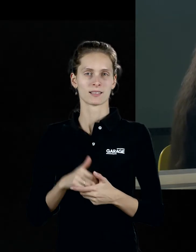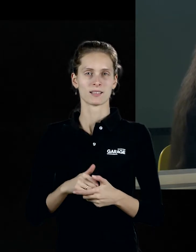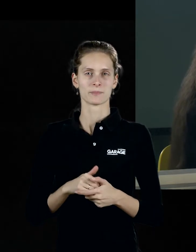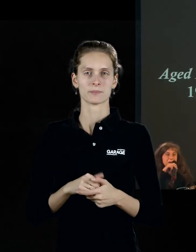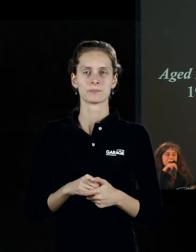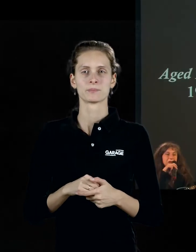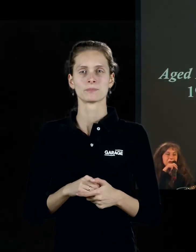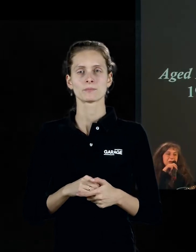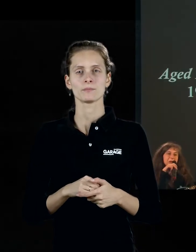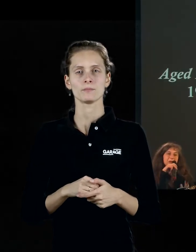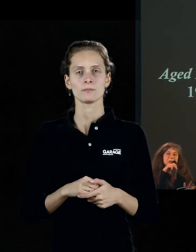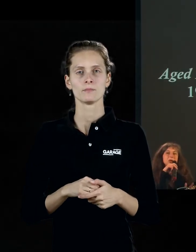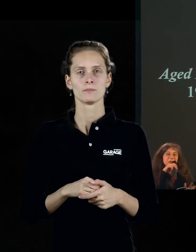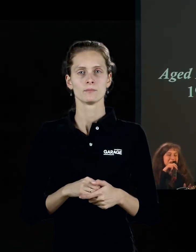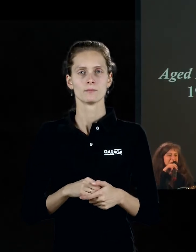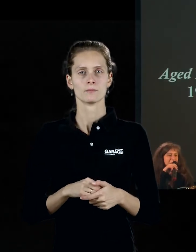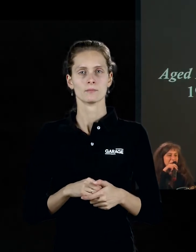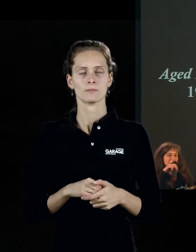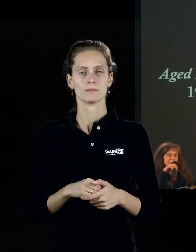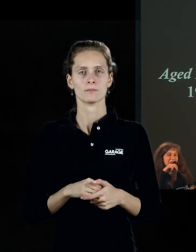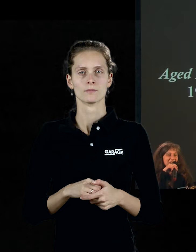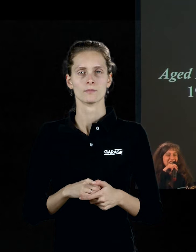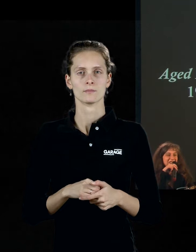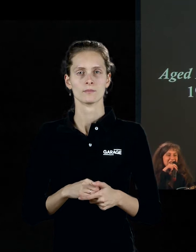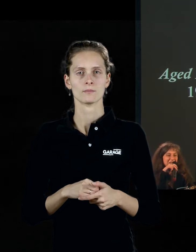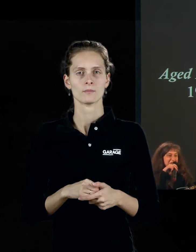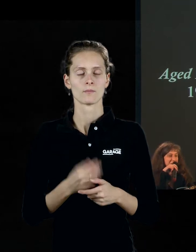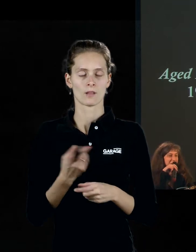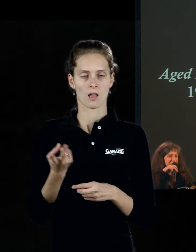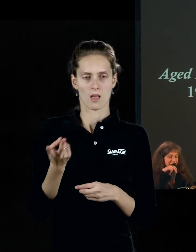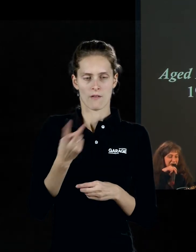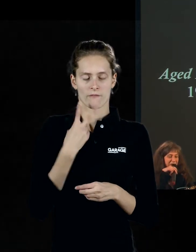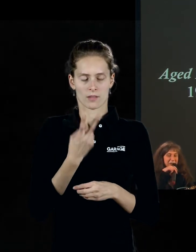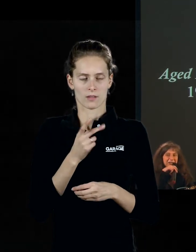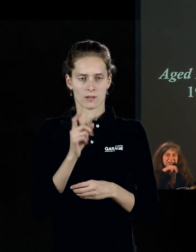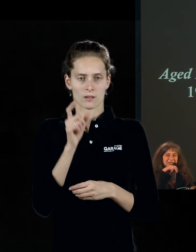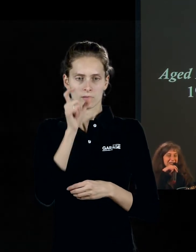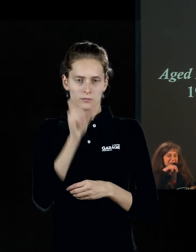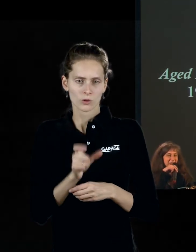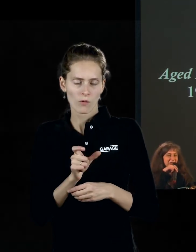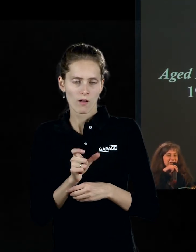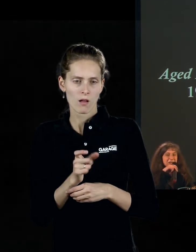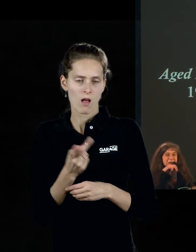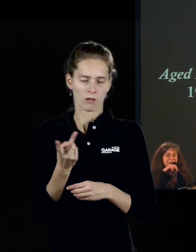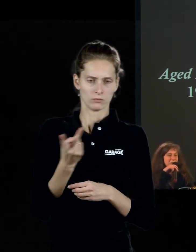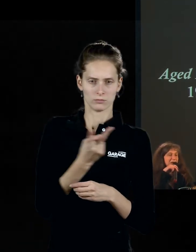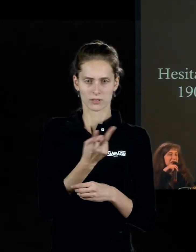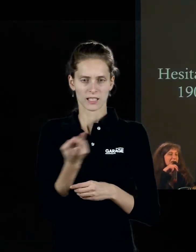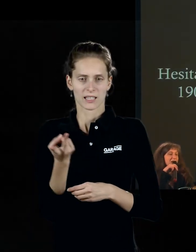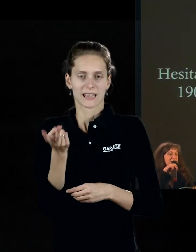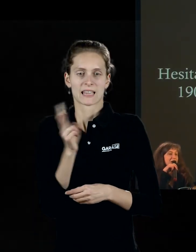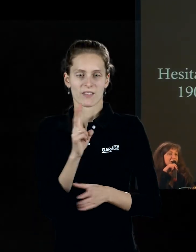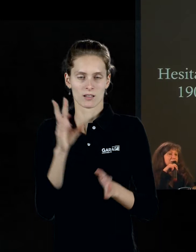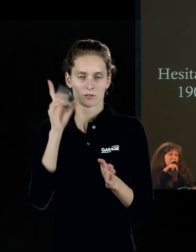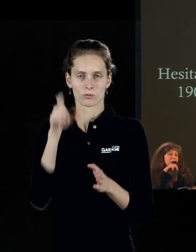Персонажи, для которых двойственность их природы выглядит гротеской, как для этого престарелого феникса и для этого однокрылого героя.